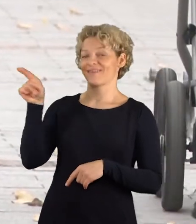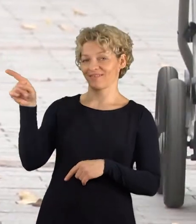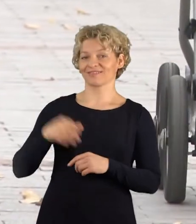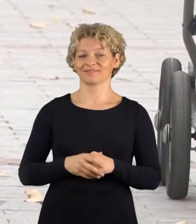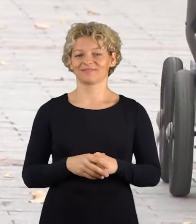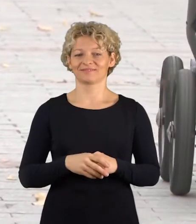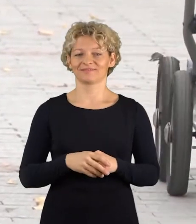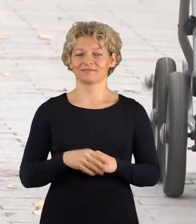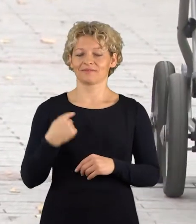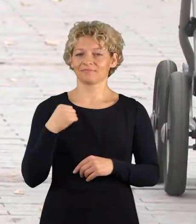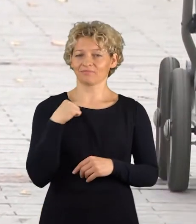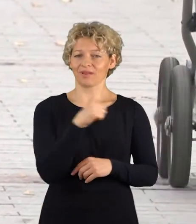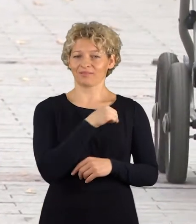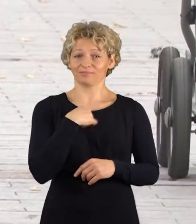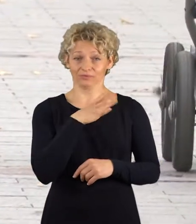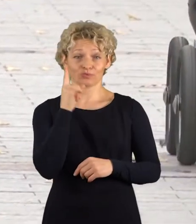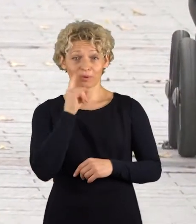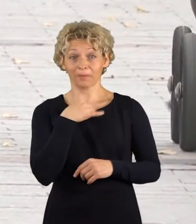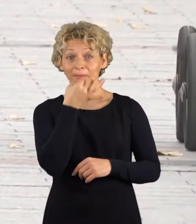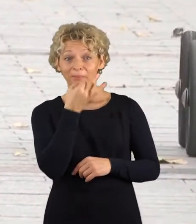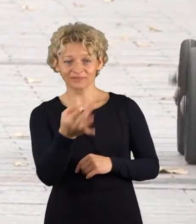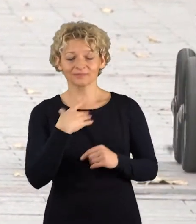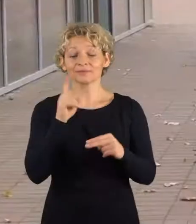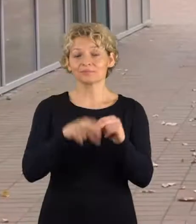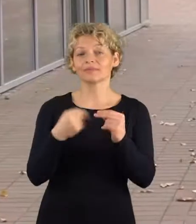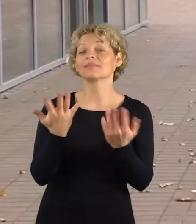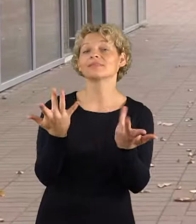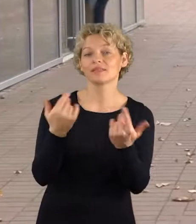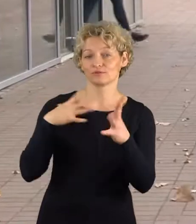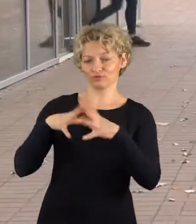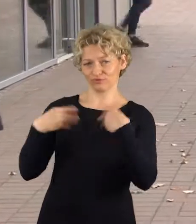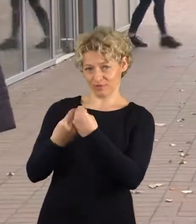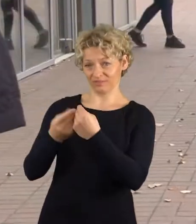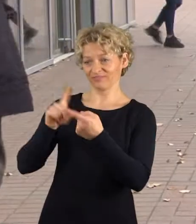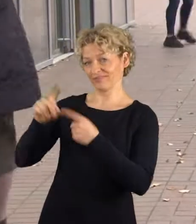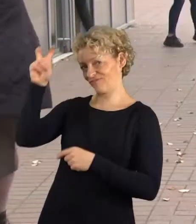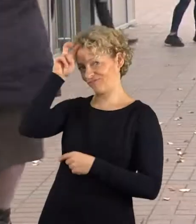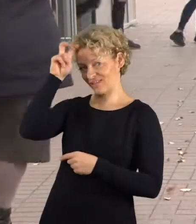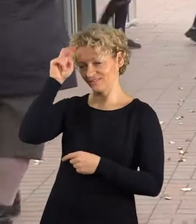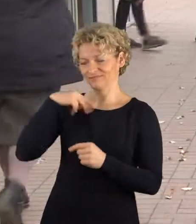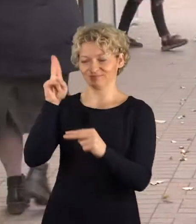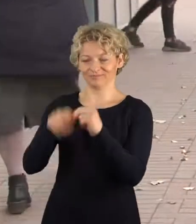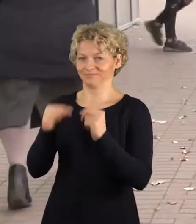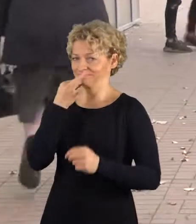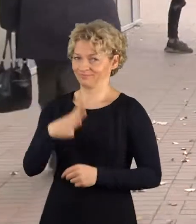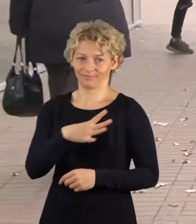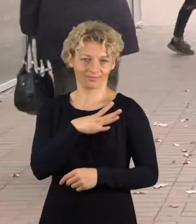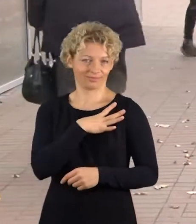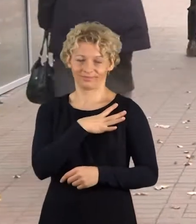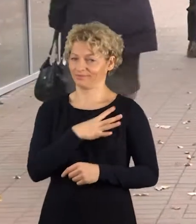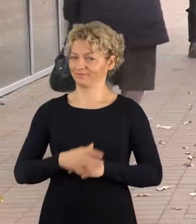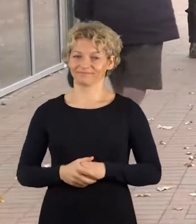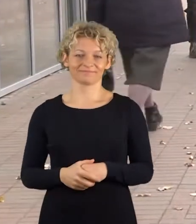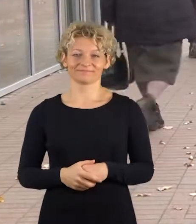negali nuspręsti už mus, kiek vaikų šeimoje turėtų būti. Kad kiekvienas žmogus turi pasirinkimo laisvę, kiek vaikų turėti ir